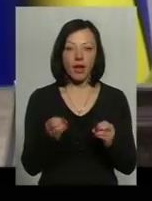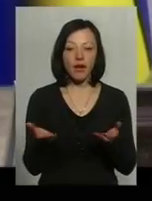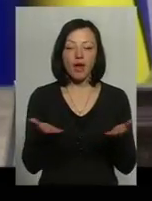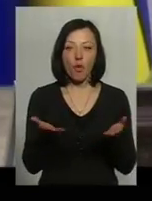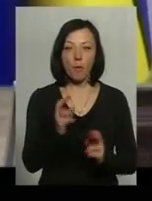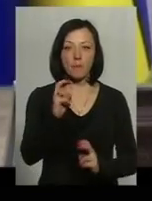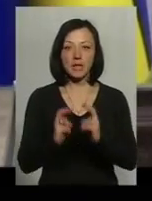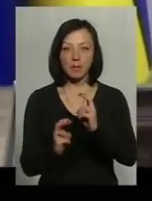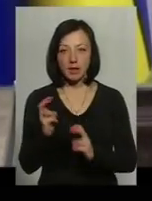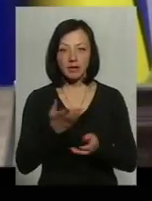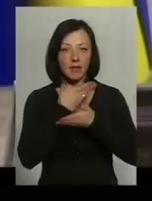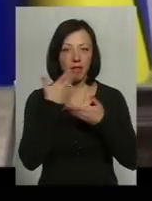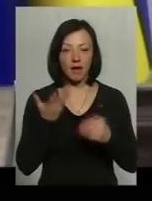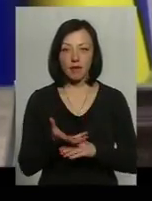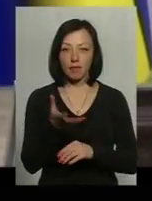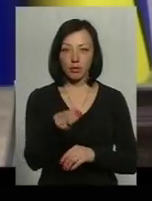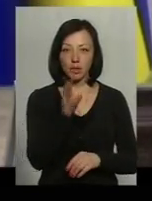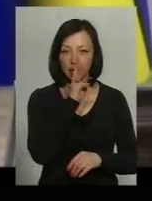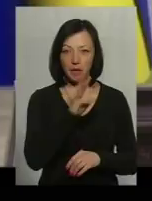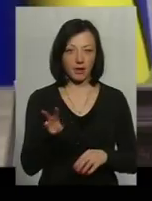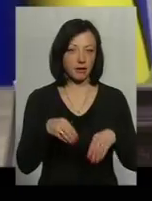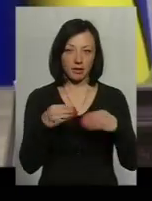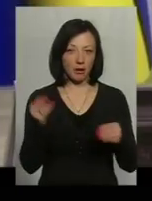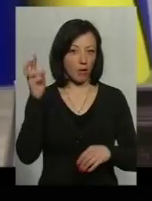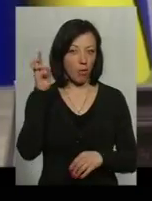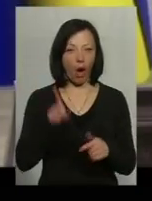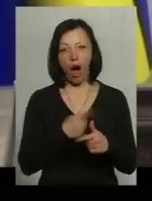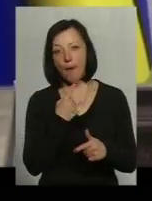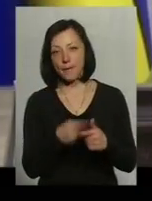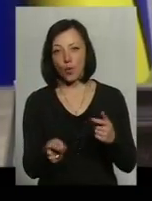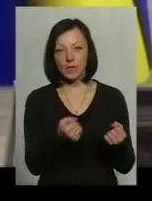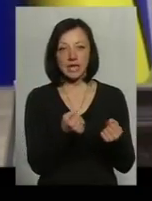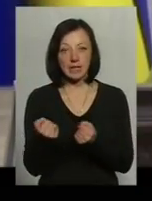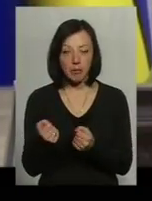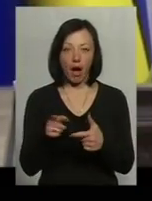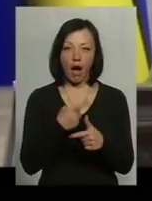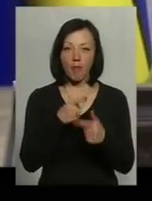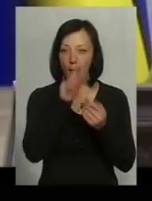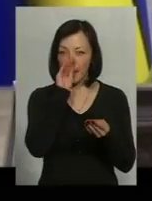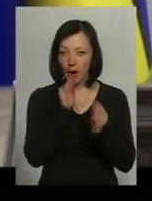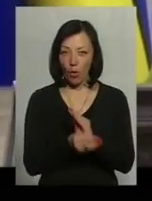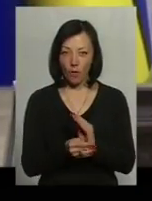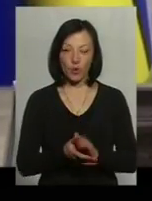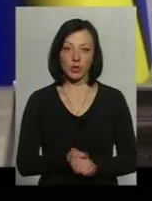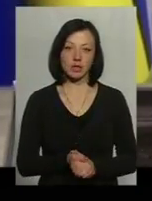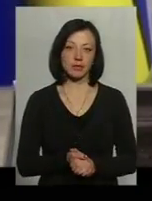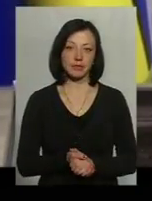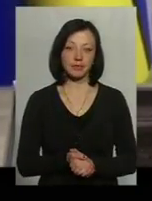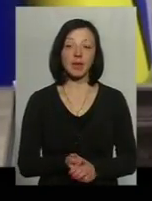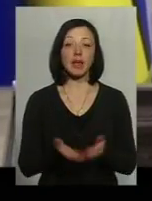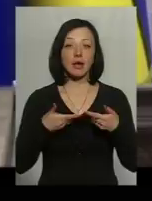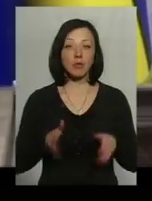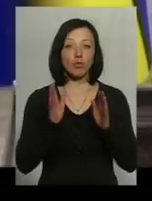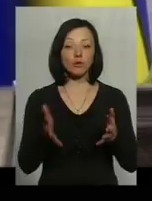підприємстві не виплачується заробітна плата, не дай Бог. Або занижується, або приховується. І ми